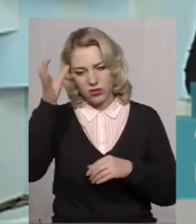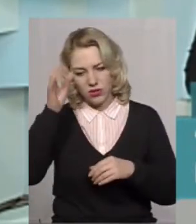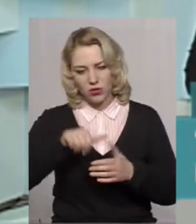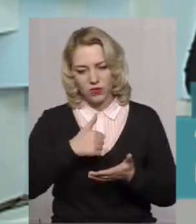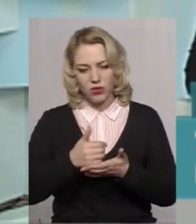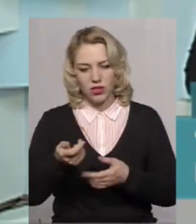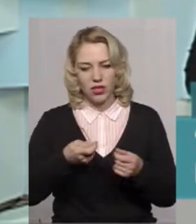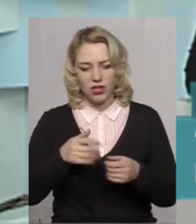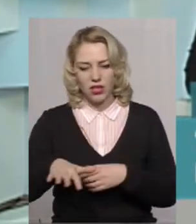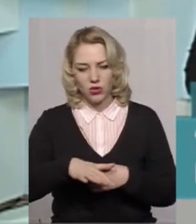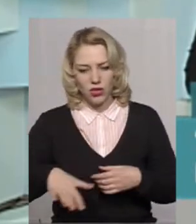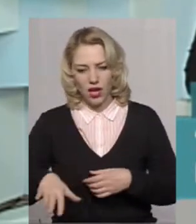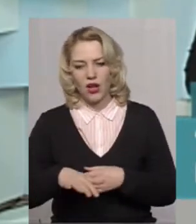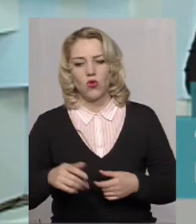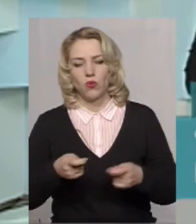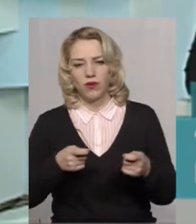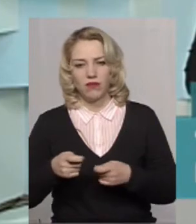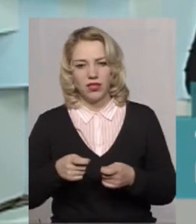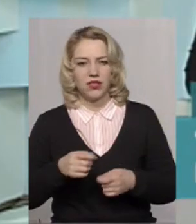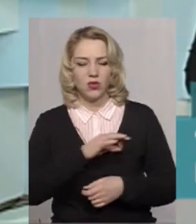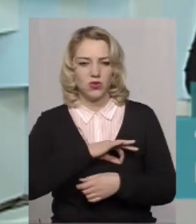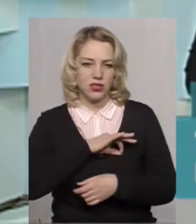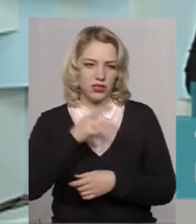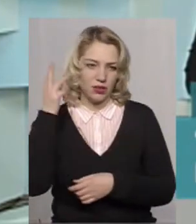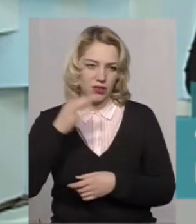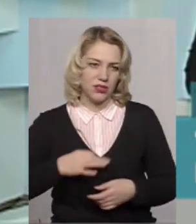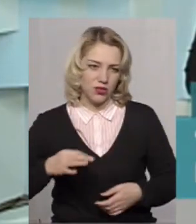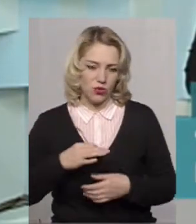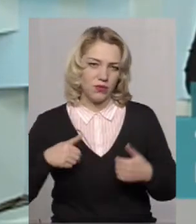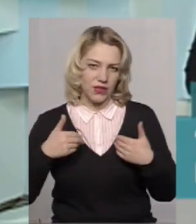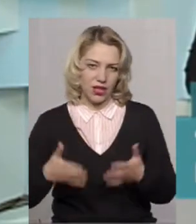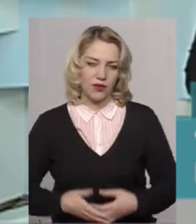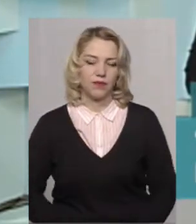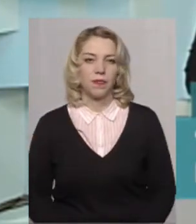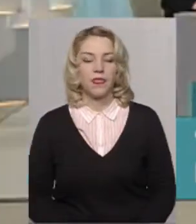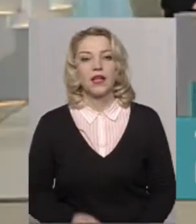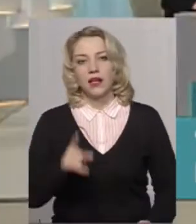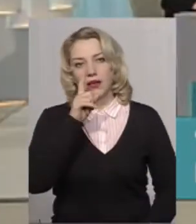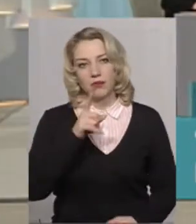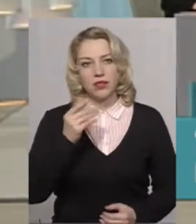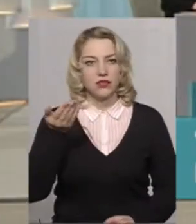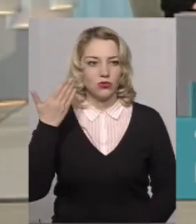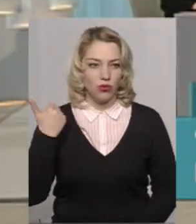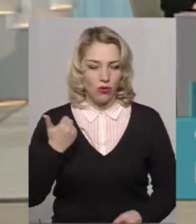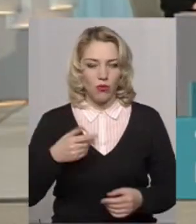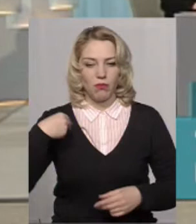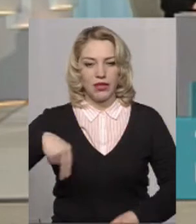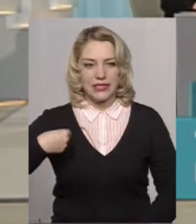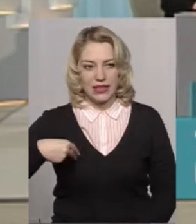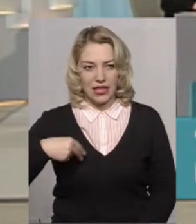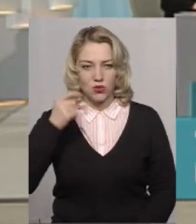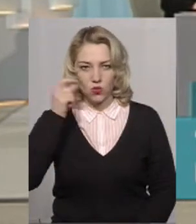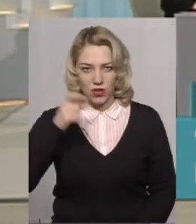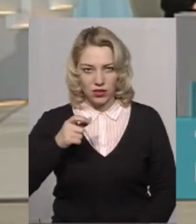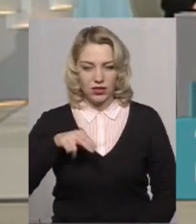територіального управління юстиції у Хмельницькій області. Вітаю. Добрий день. Місяць президент